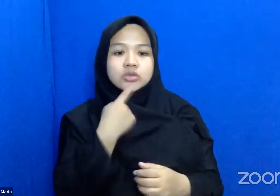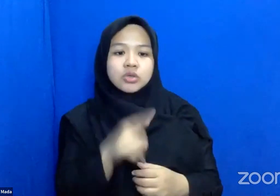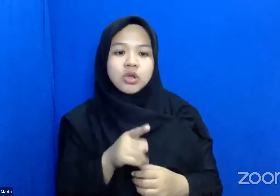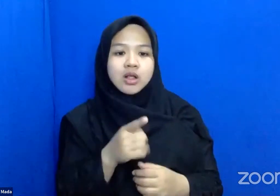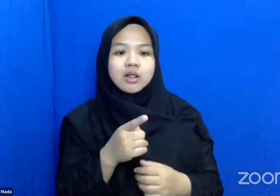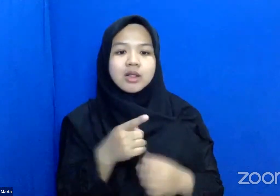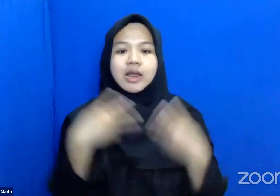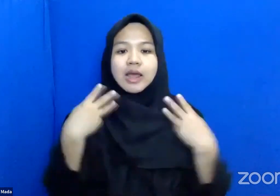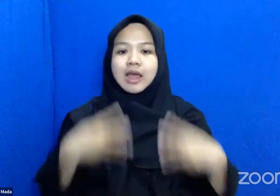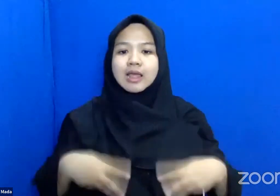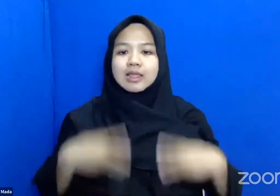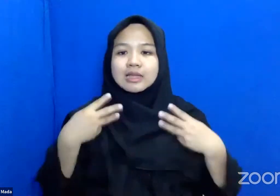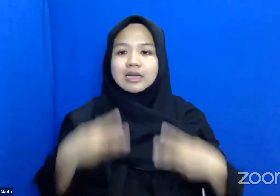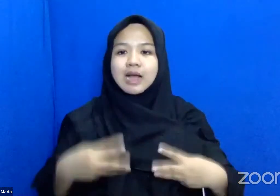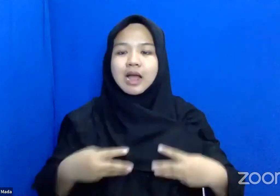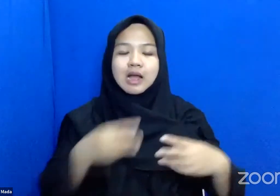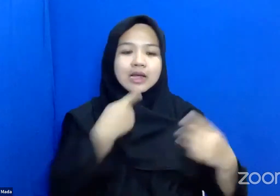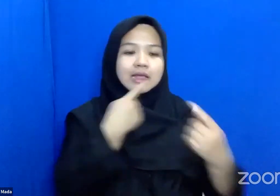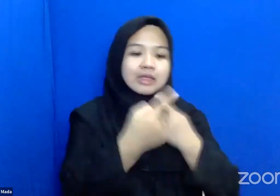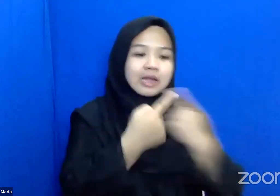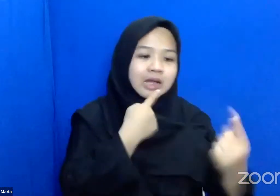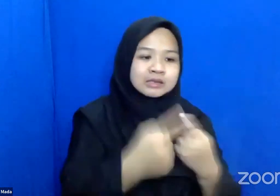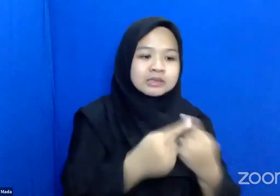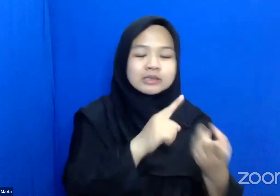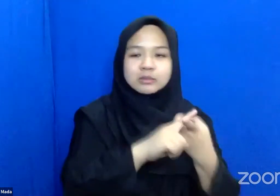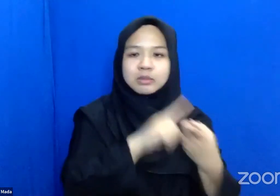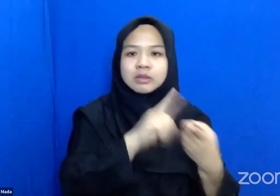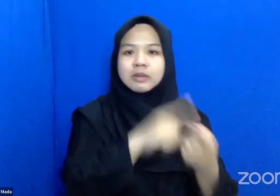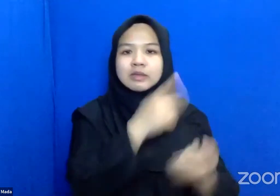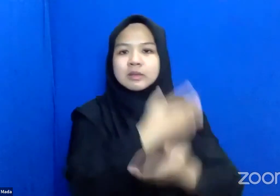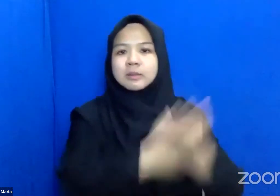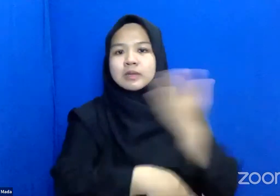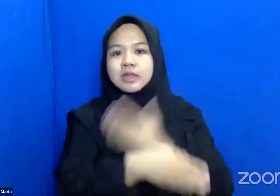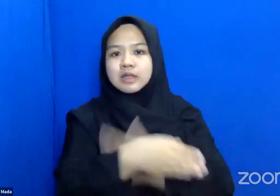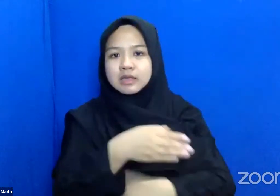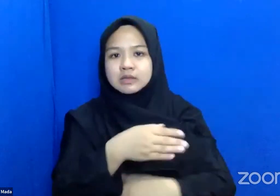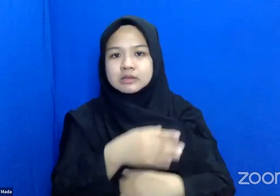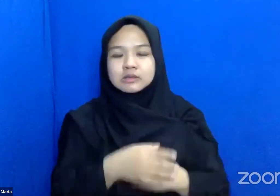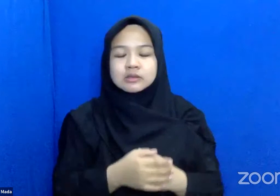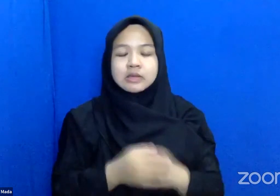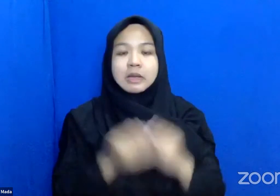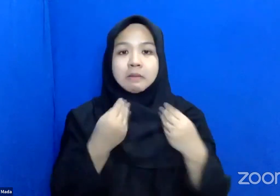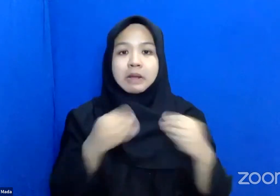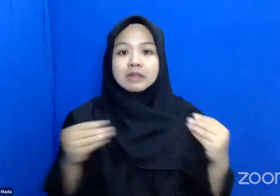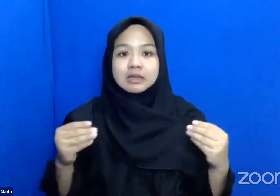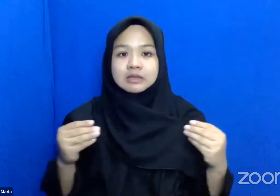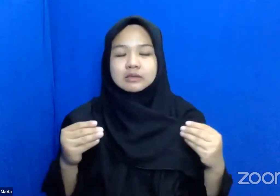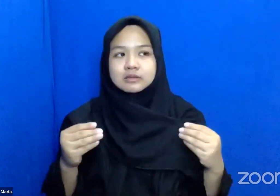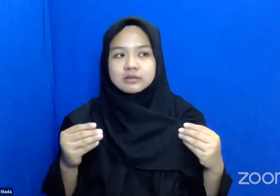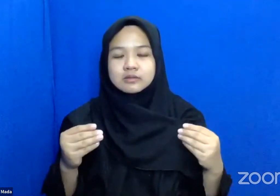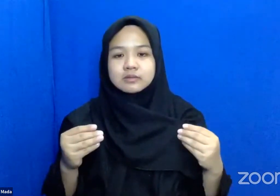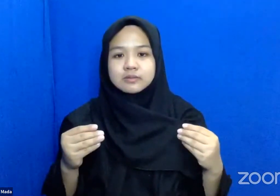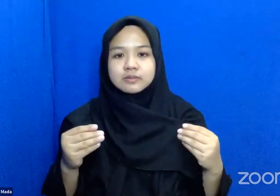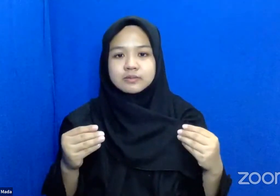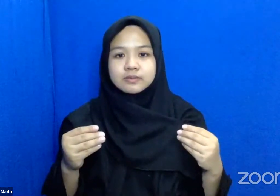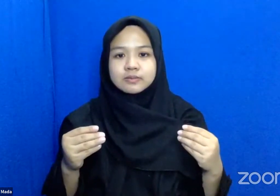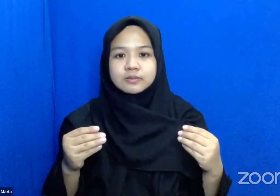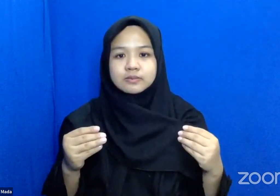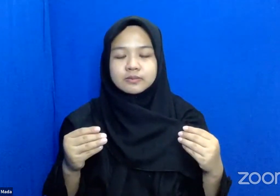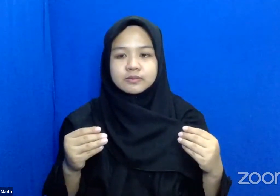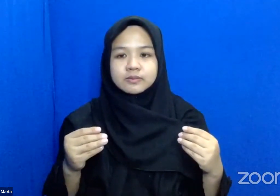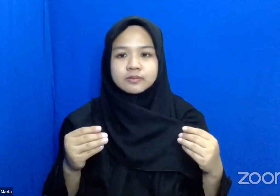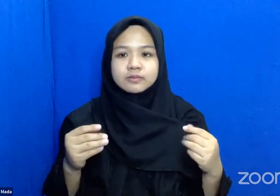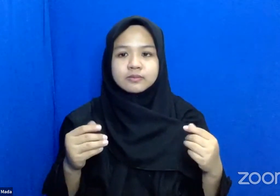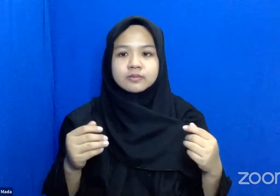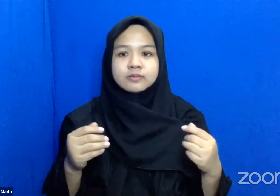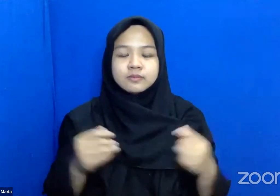Etika Berinteraksi Dengan Teman-teman Disabilitas Tadi Saya Sempat Saya Catat Saya